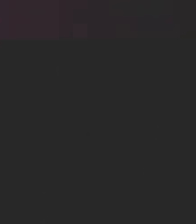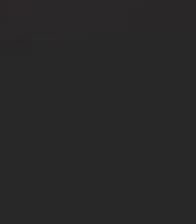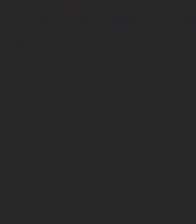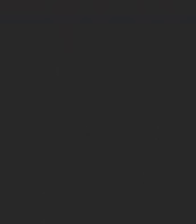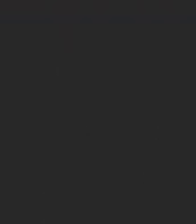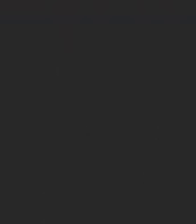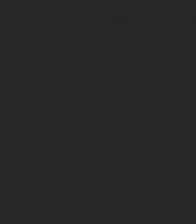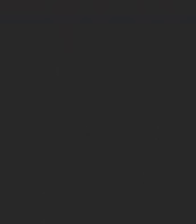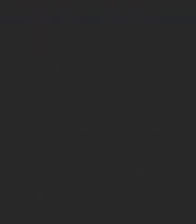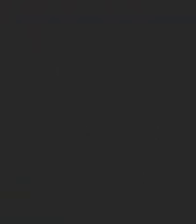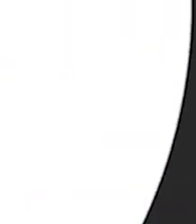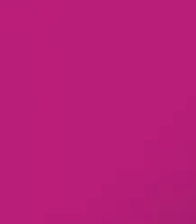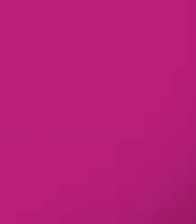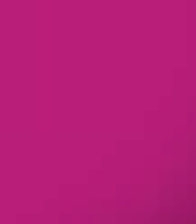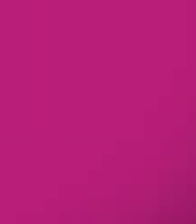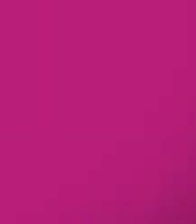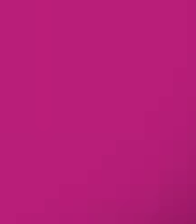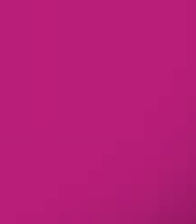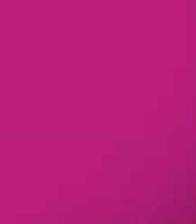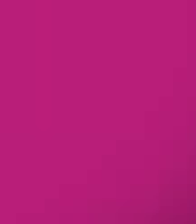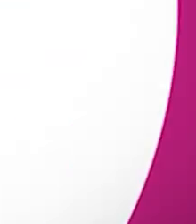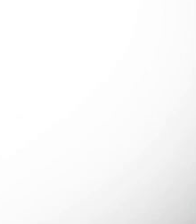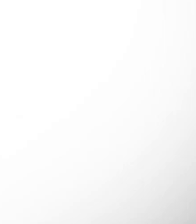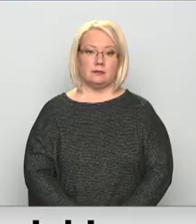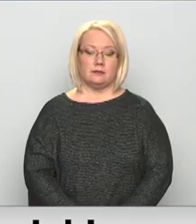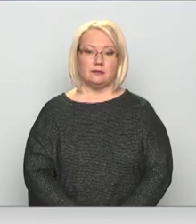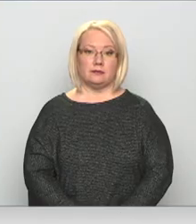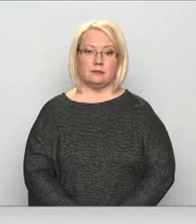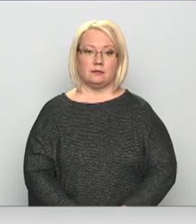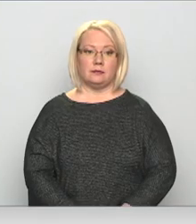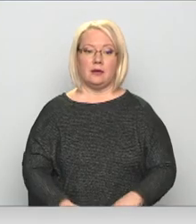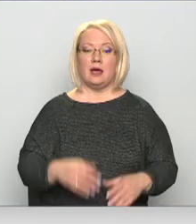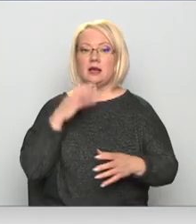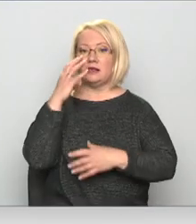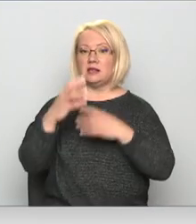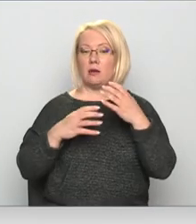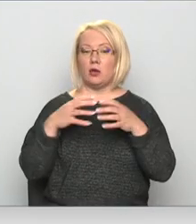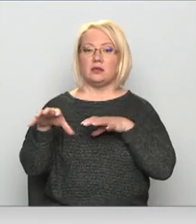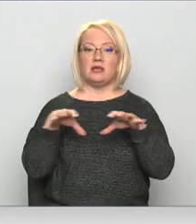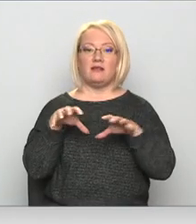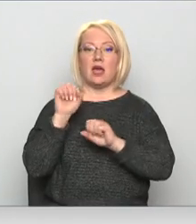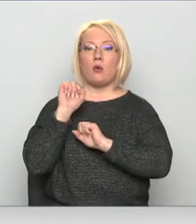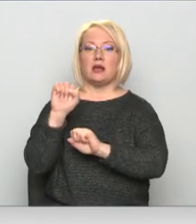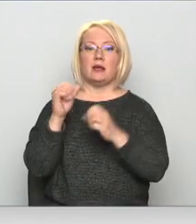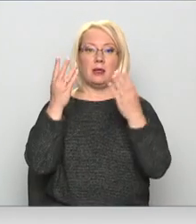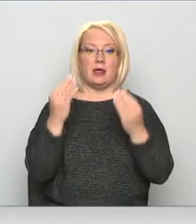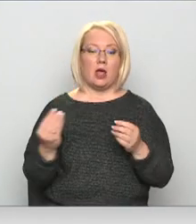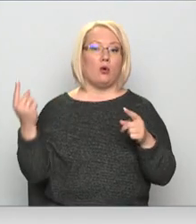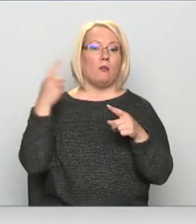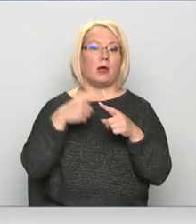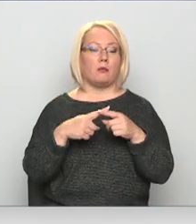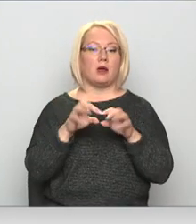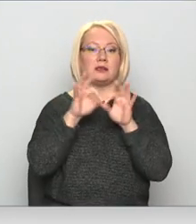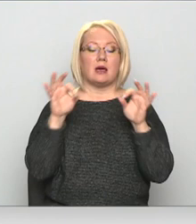Re! Viss ēters ir te! Starptautisko dzīvnieku aizsardzības dienu pirmo reizi